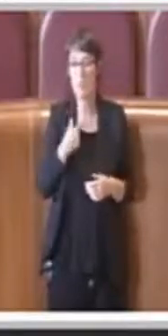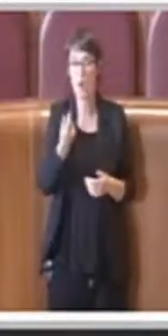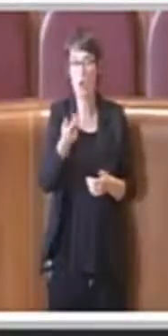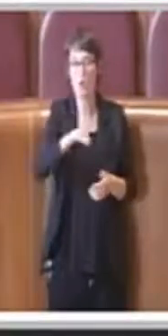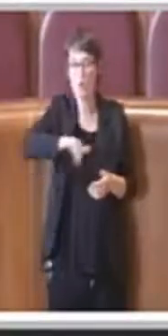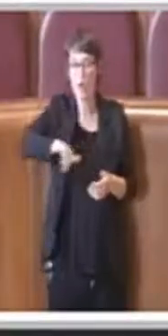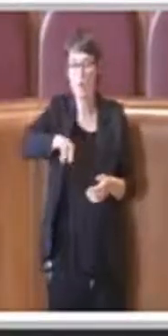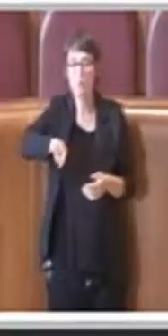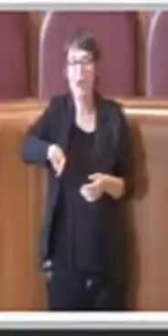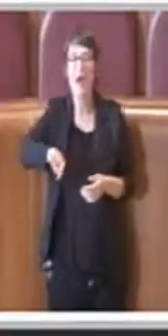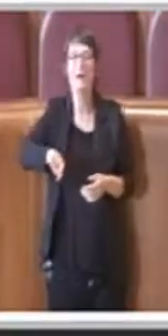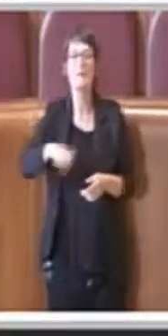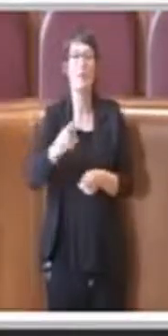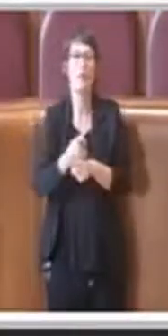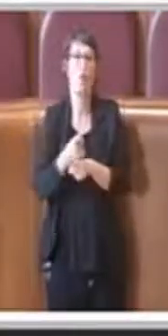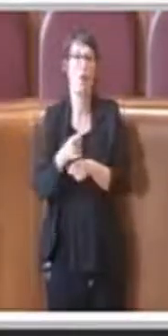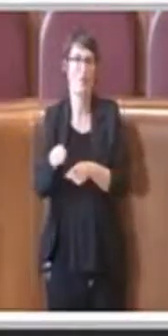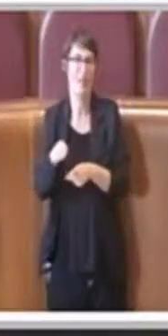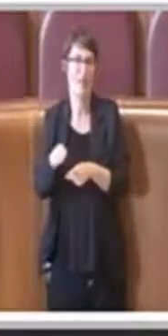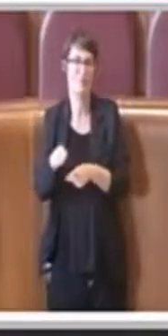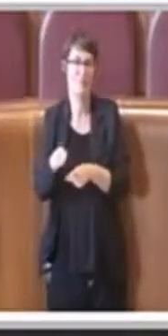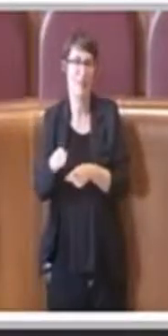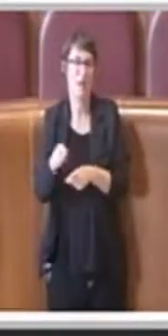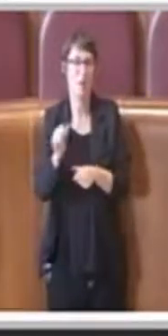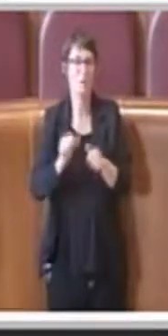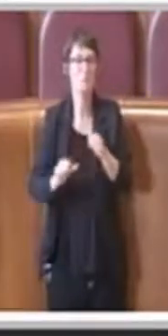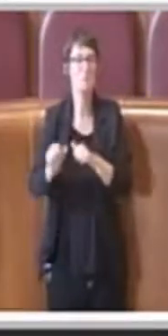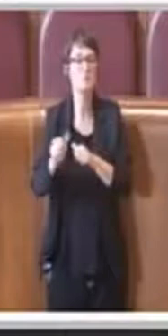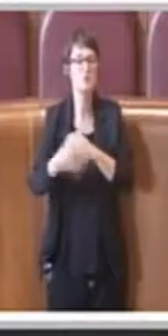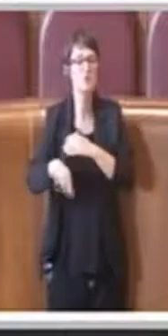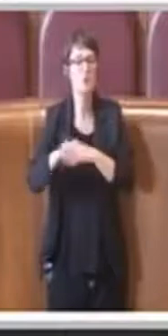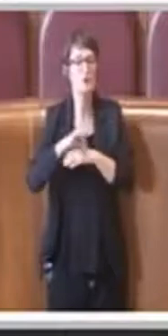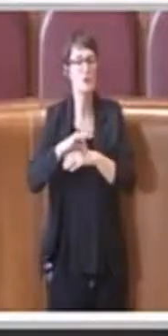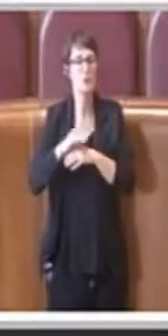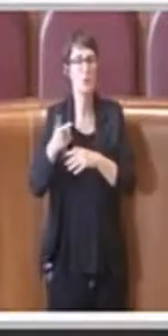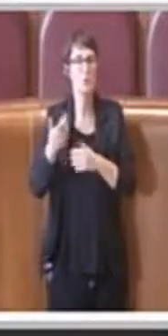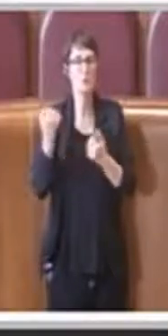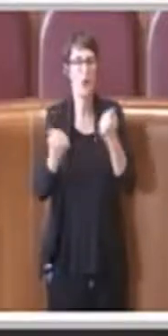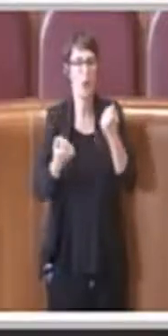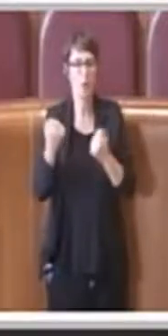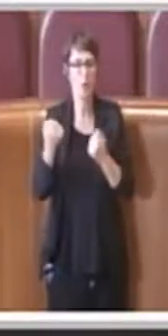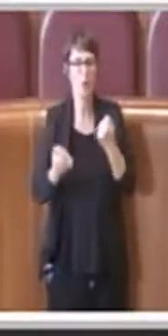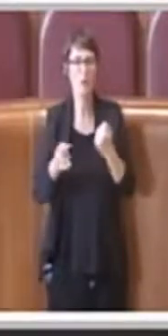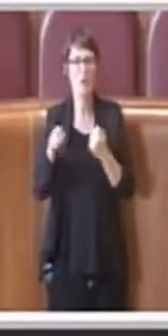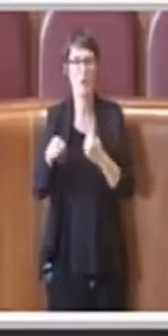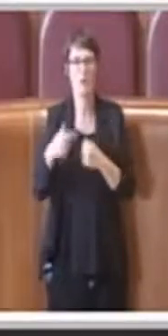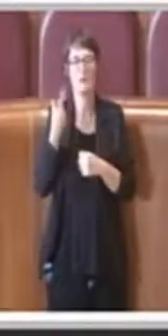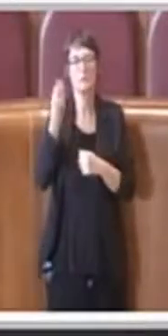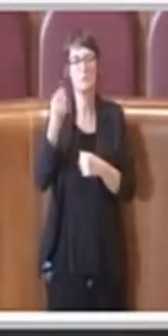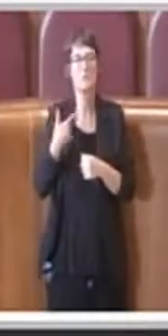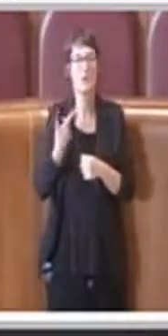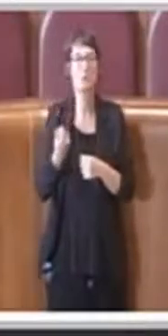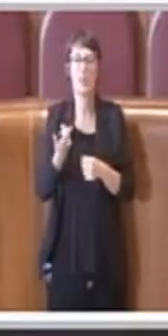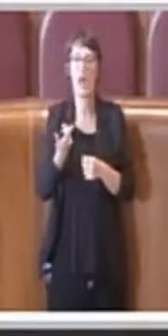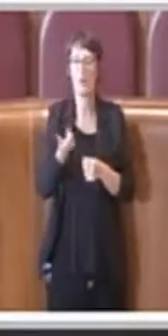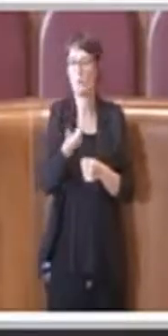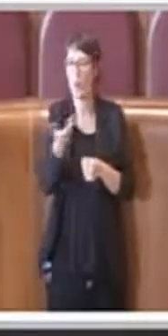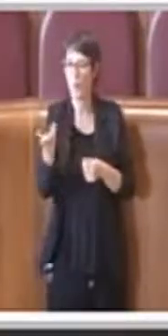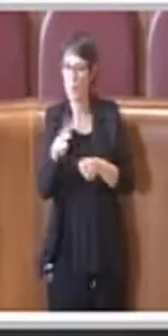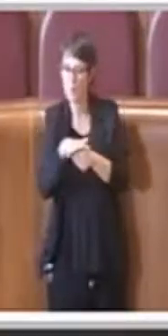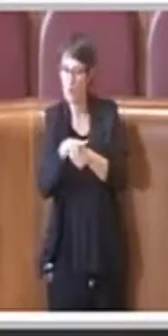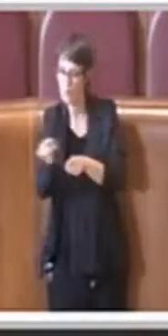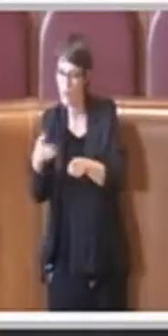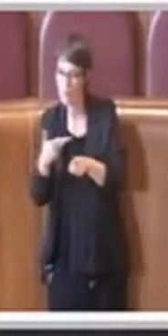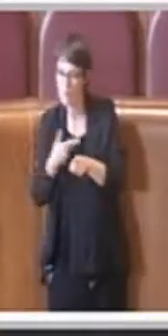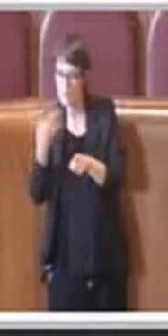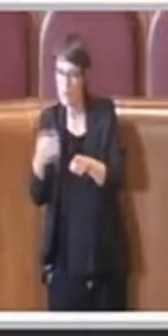guida, che sappiamo essere 700 persone, quindi 700 famiglie e quindi magari dedicare una percentuale all'interno di queste 77 da